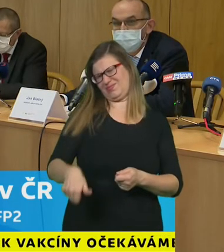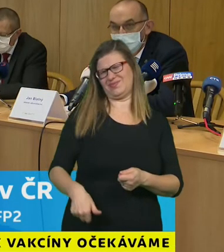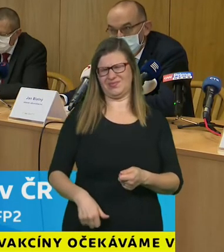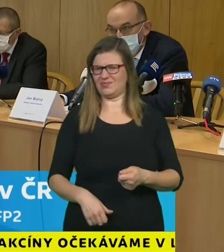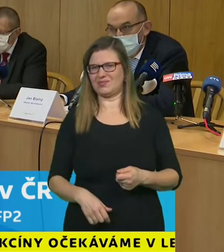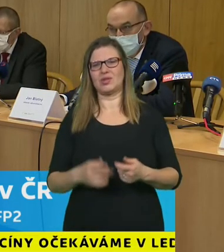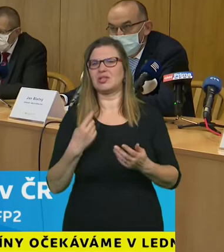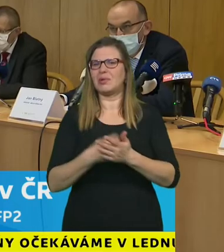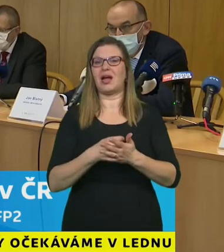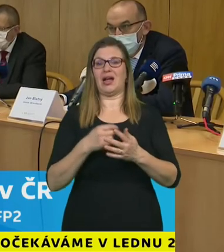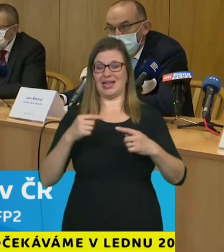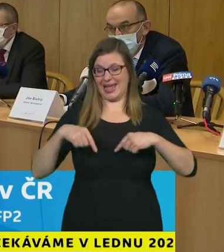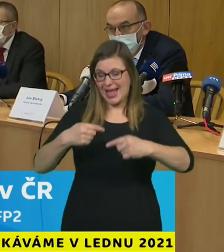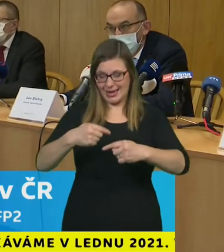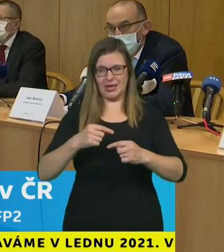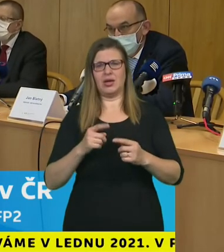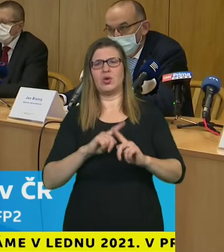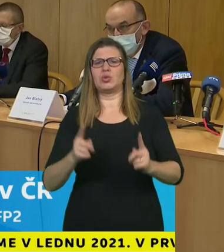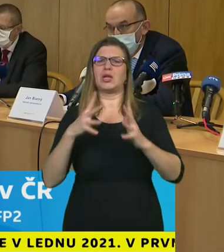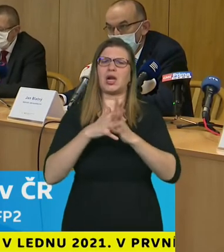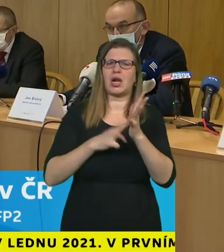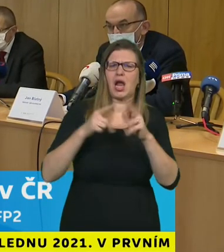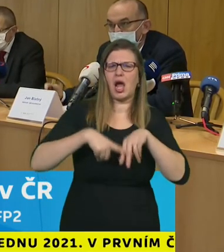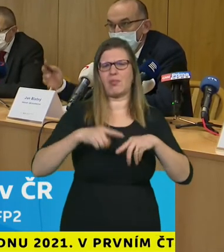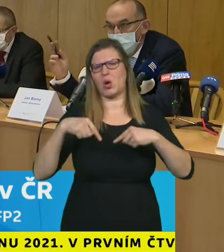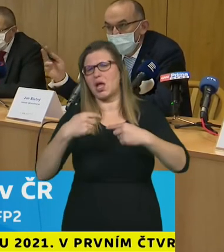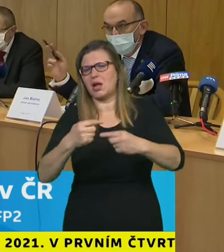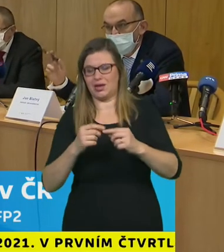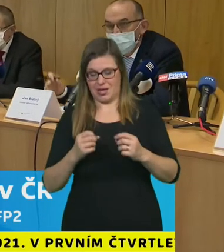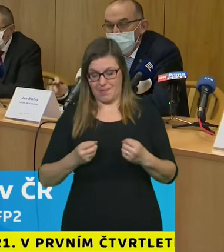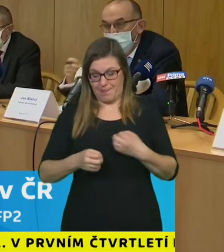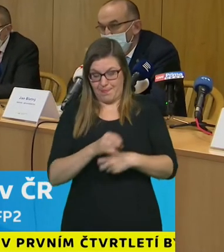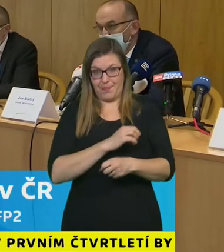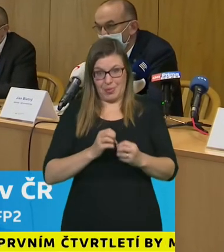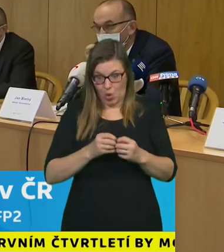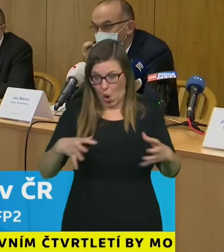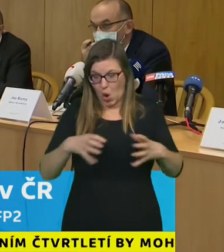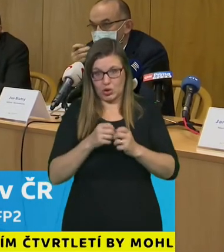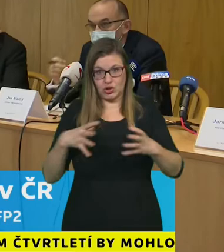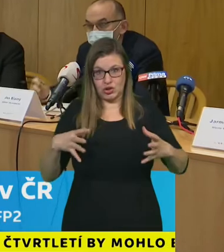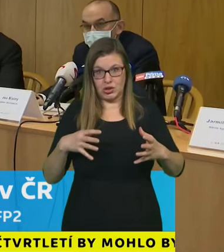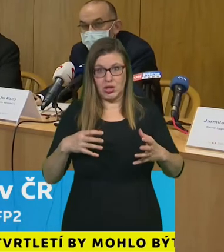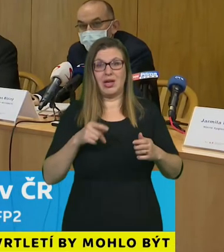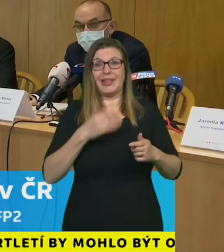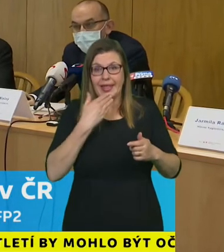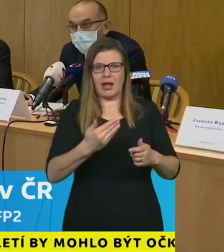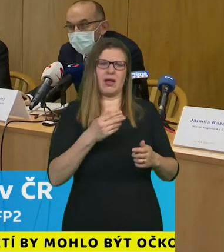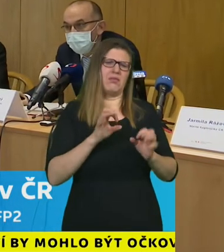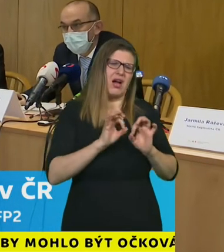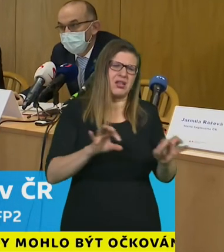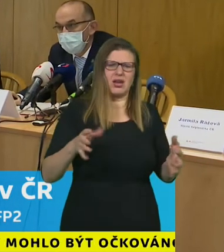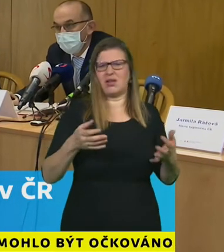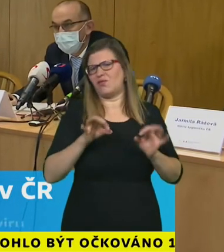tak nevyvolává žádnou změnu našeho genetického kódu jak by to mohla udělat vakcína která vede k tvorbě malé